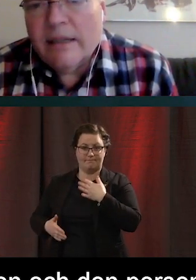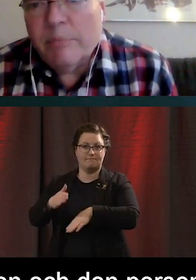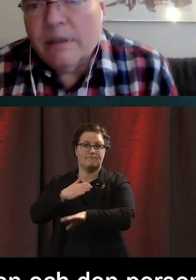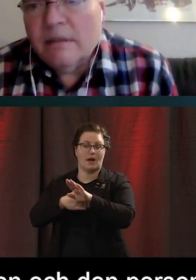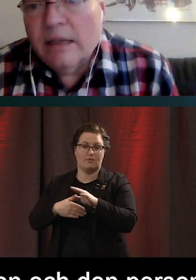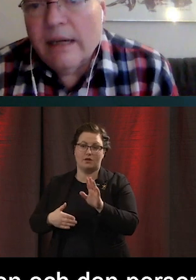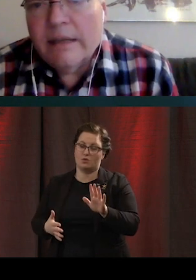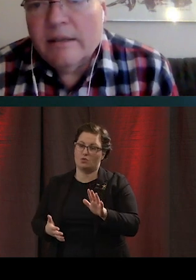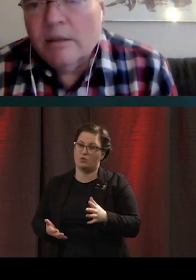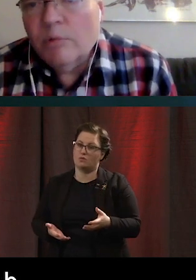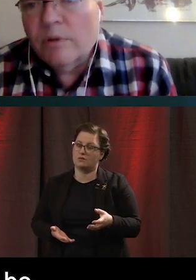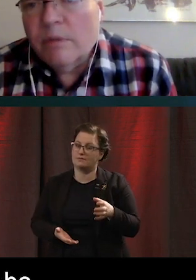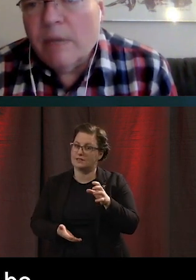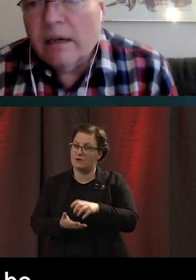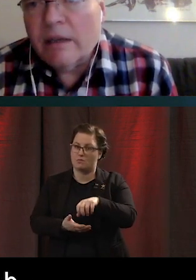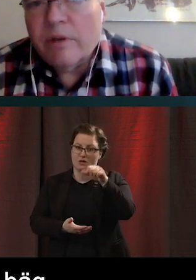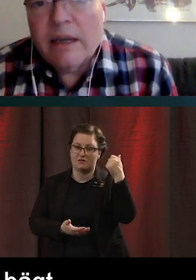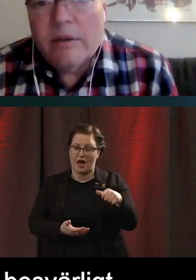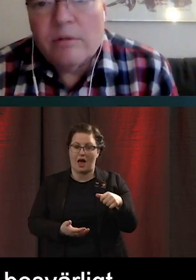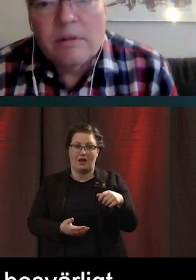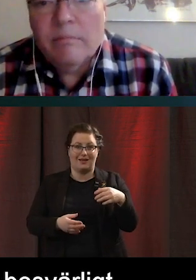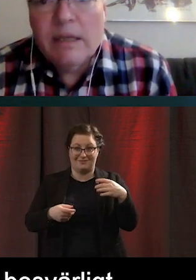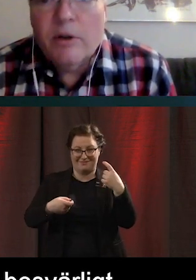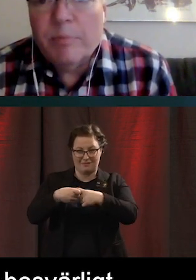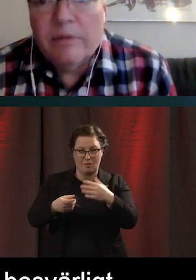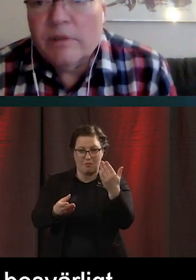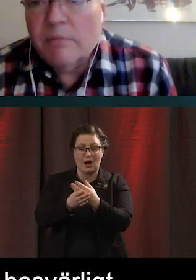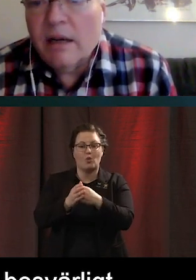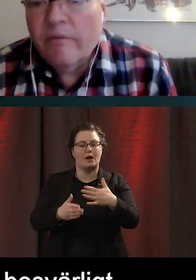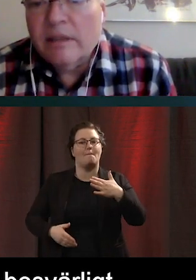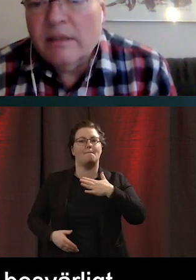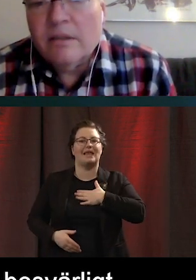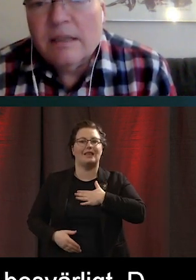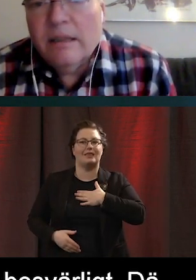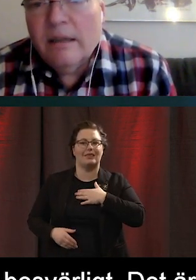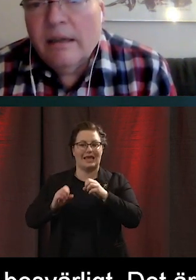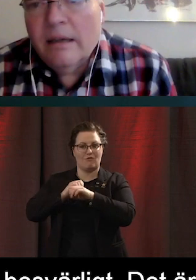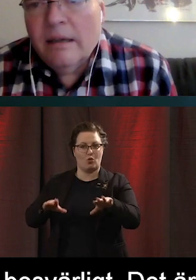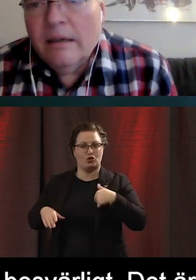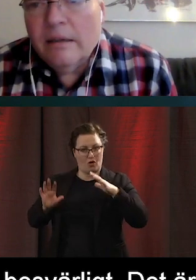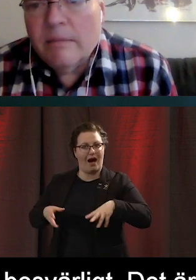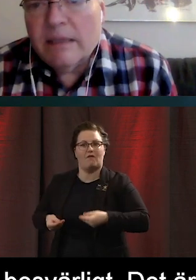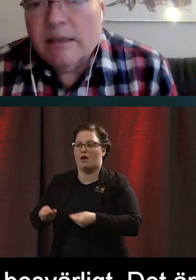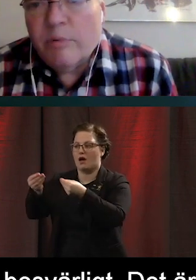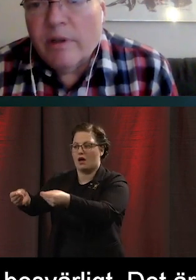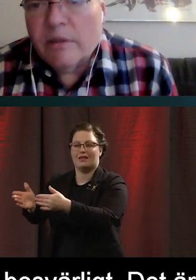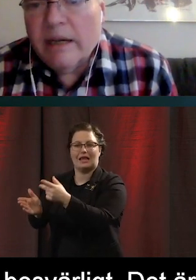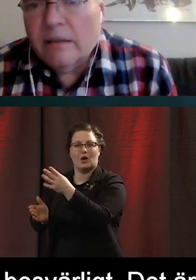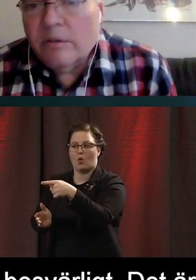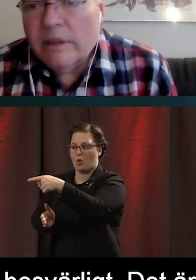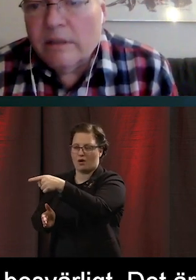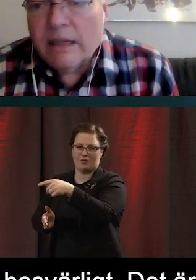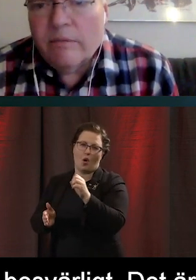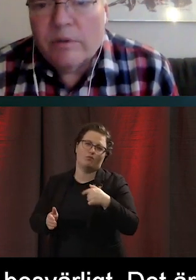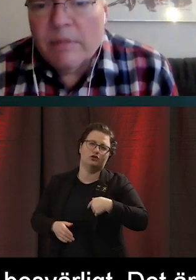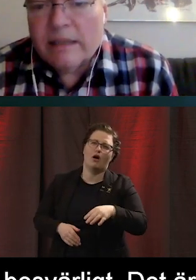väldigt knepigt läge gentemot min bank. För det är ju mina uppgifter som har använts när man tittar på vad som har